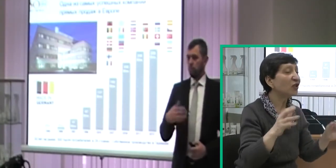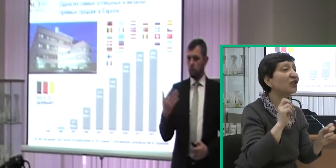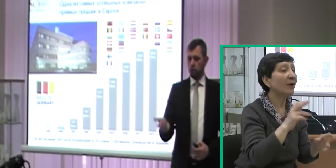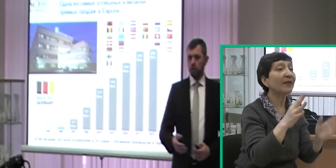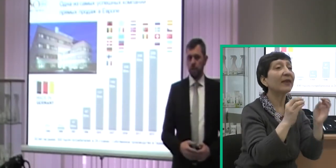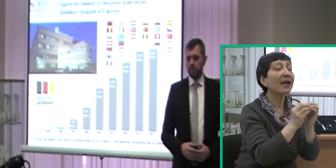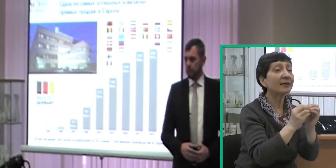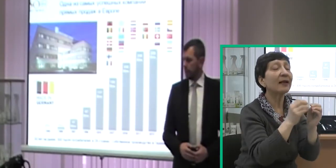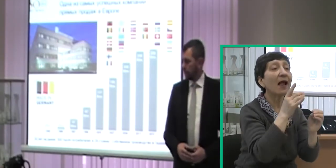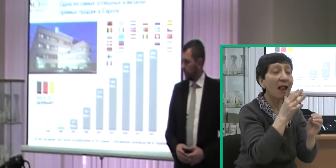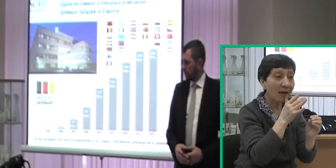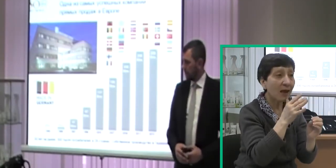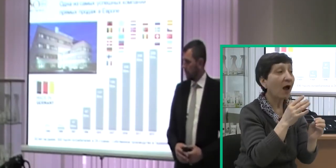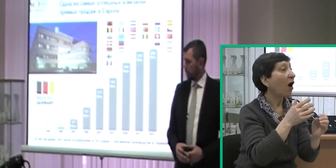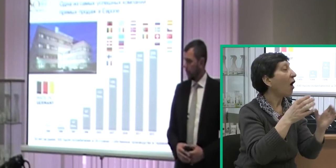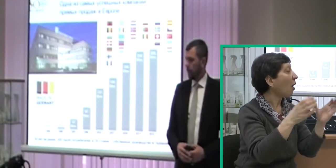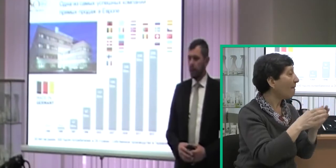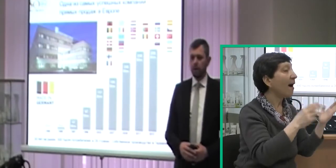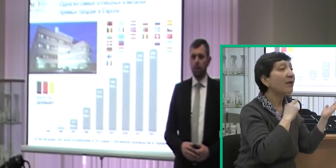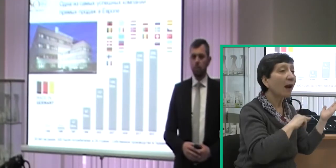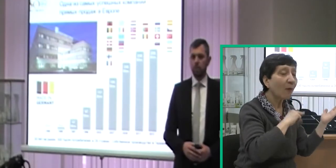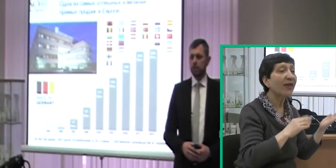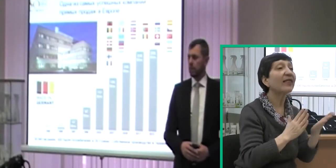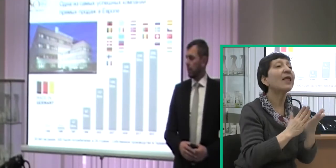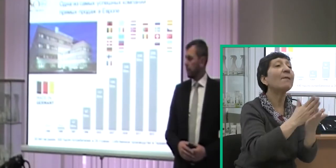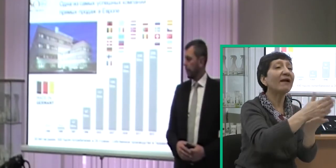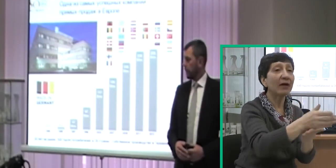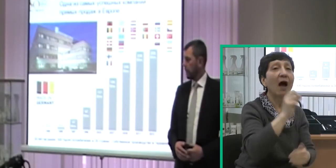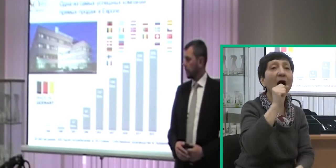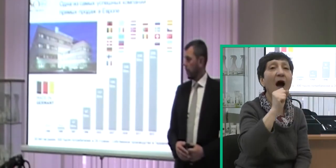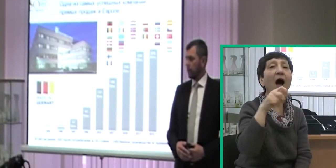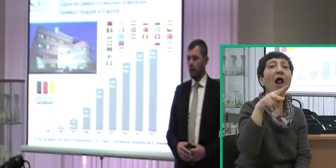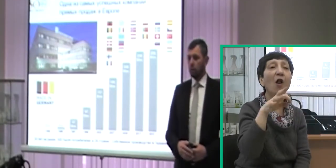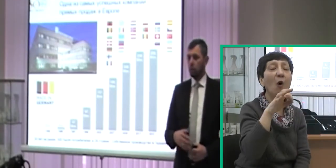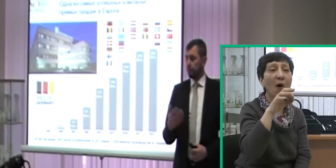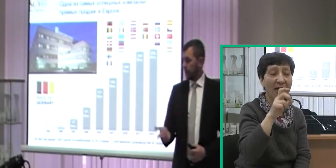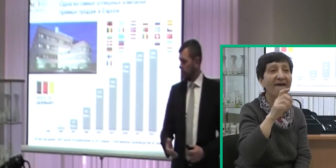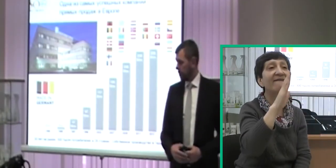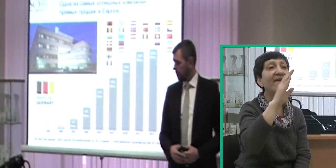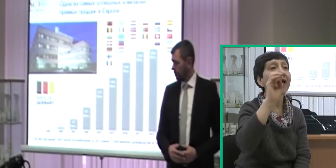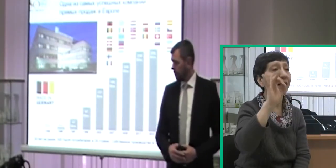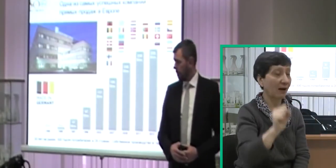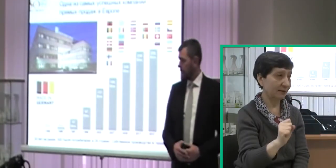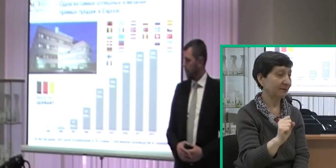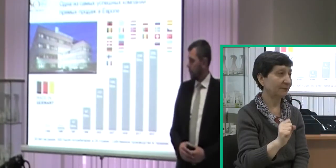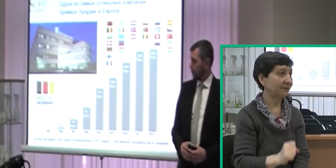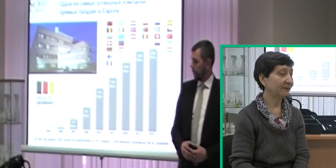Уже больше, чем 10 лет компания работает с таким направлением, как алоэ-мера.